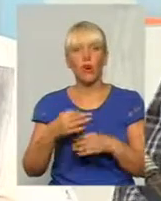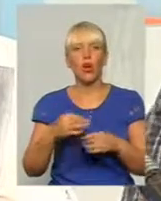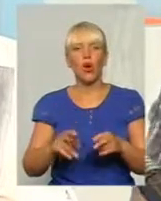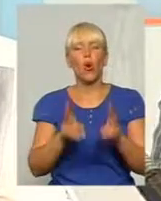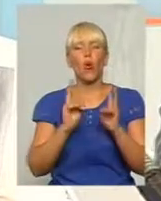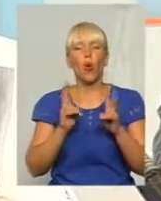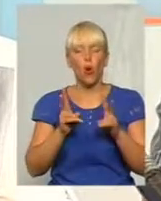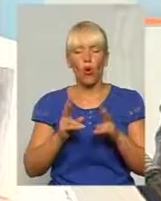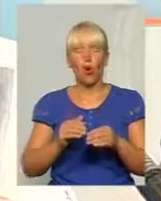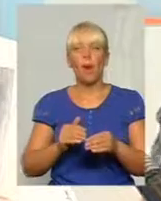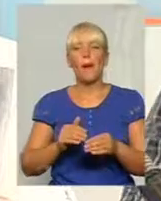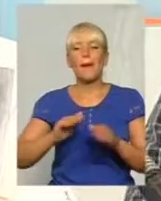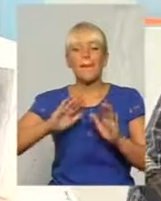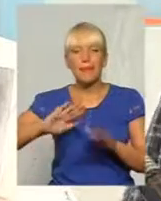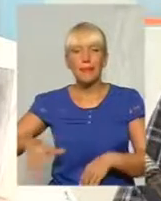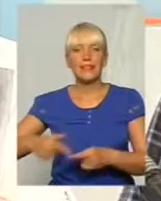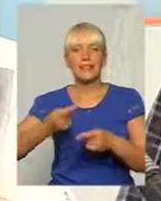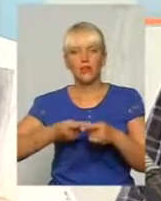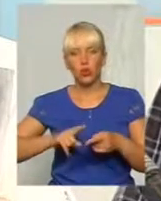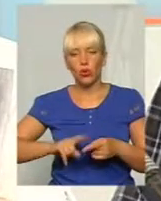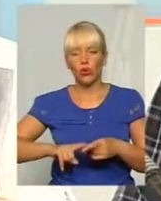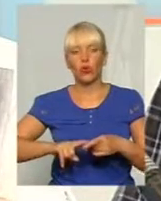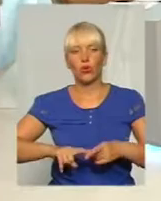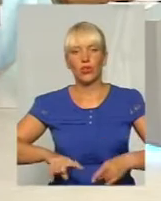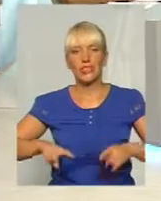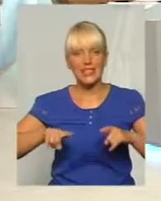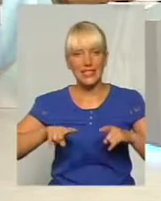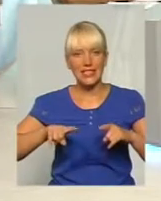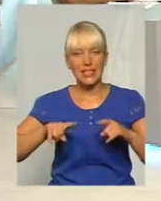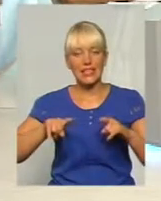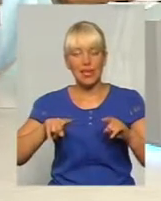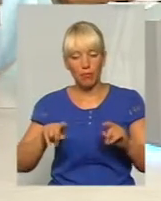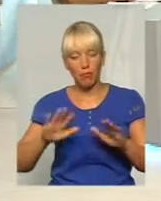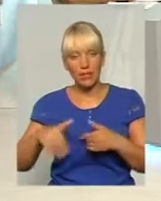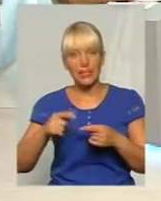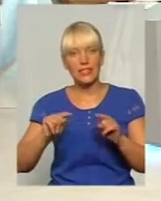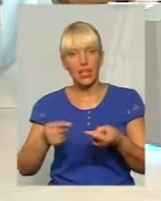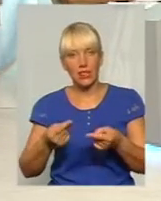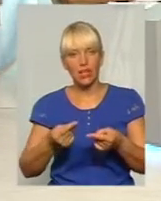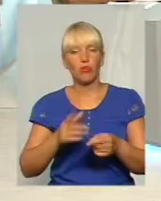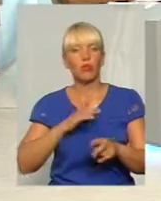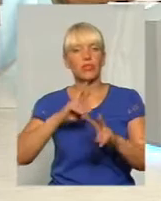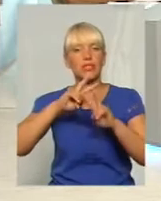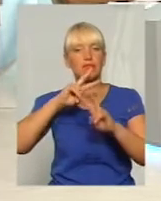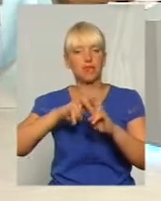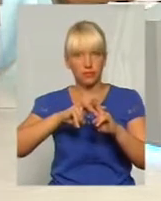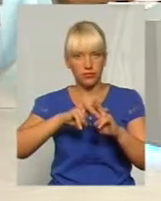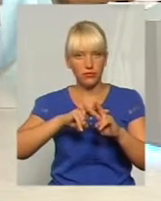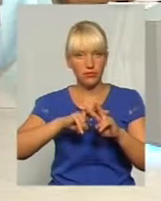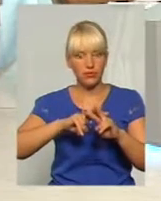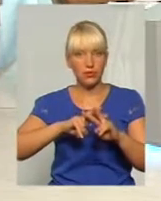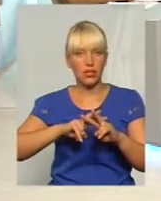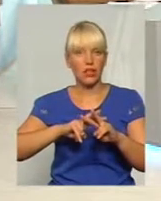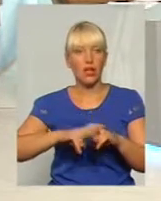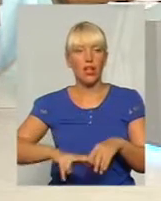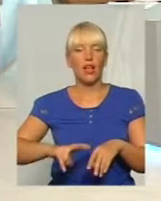після того з цих, кого затримали, Ну, тому що, мабуть, відсоток дуже низький і простіше сказати